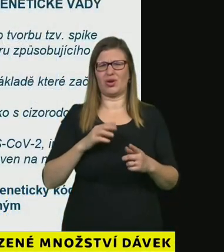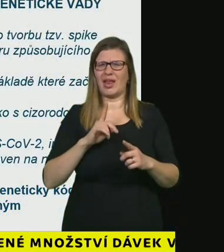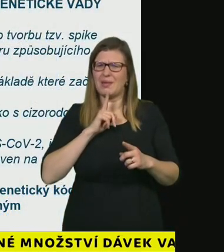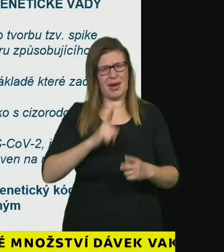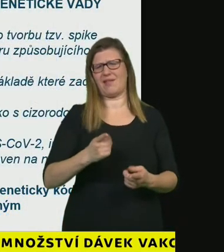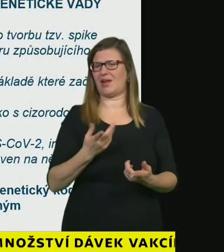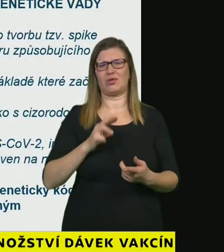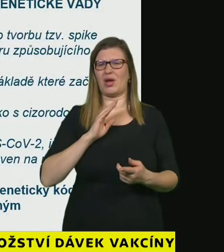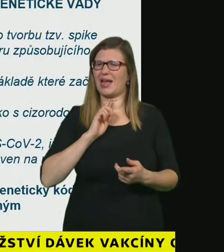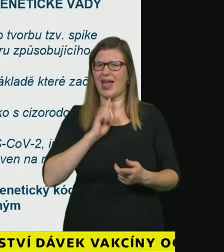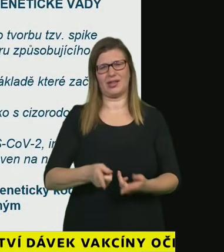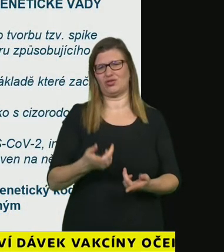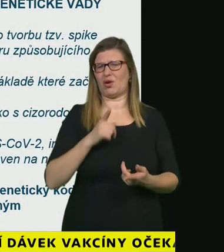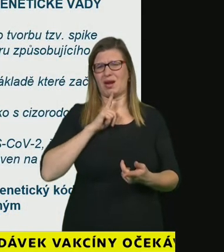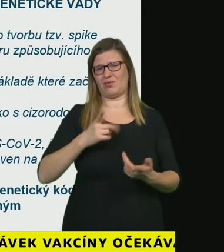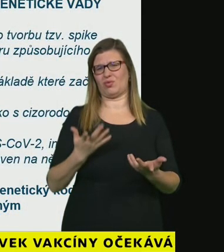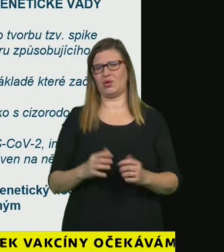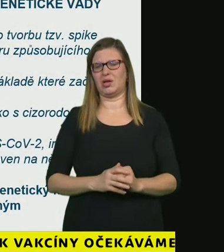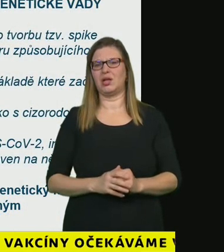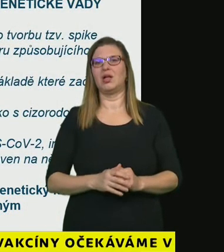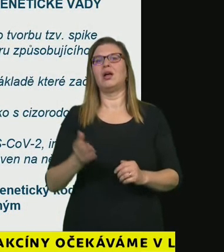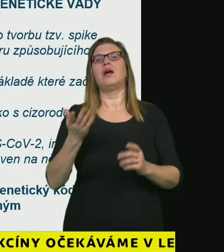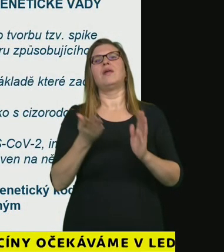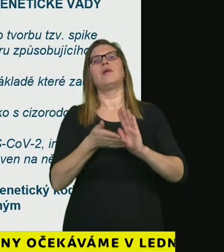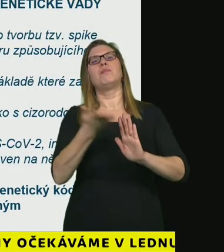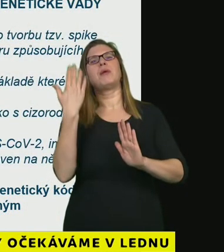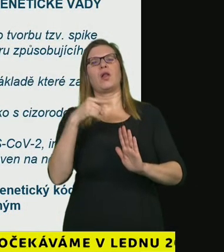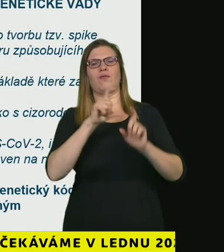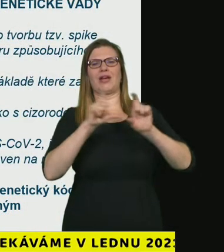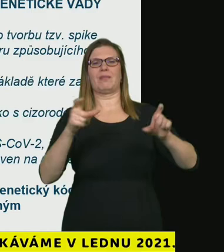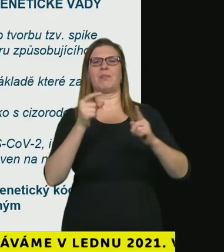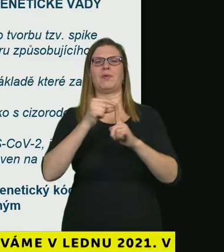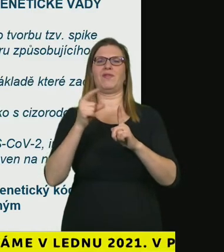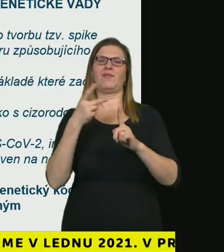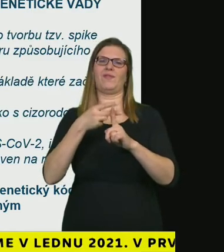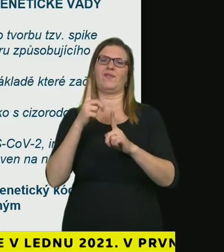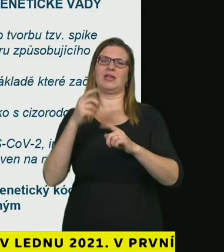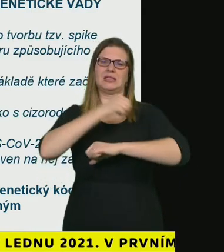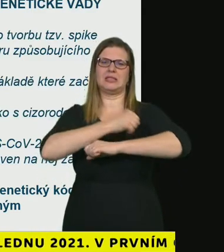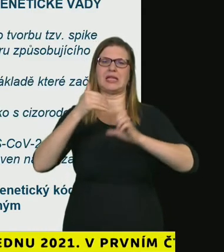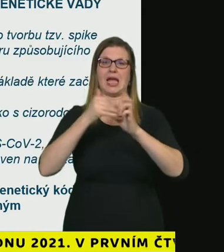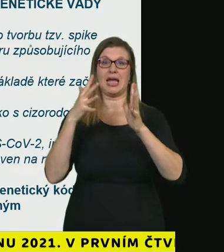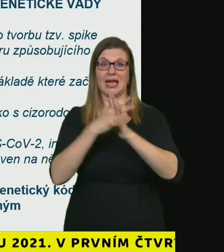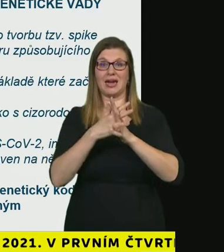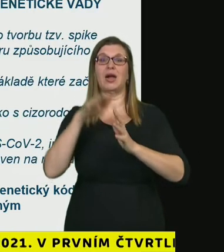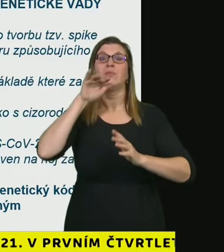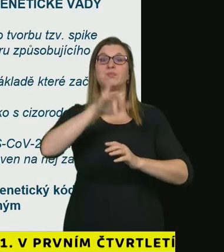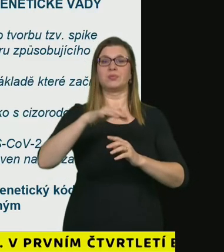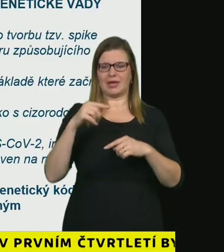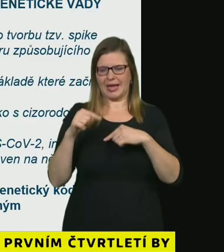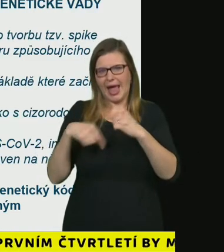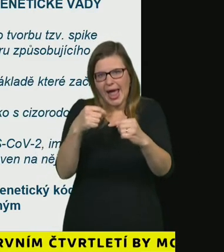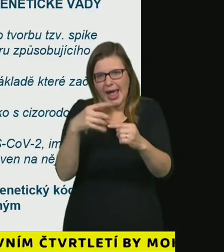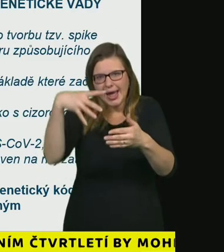konkrétně se jedná o vakcínu společnosti Pfizer která obsahuje genetickou informaci pro tvorbu